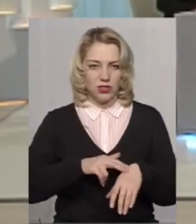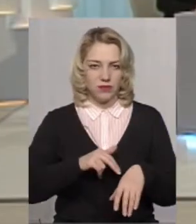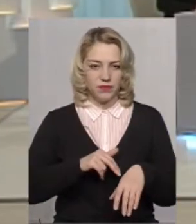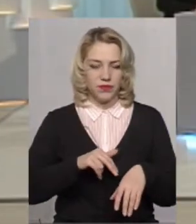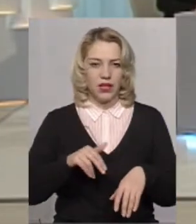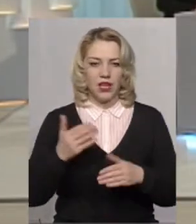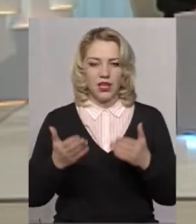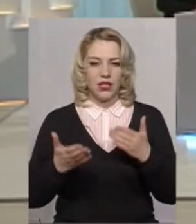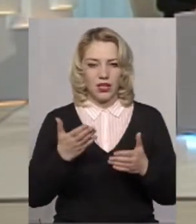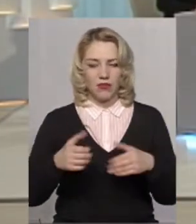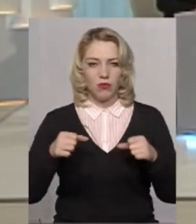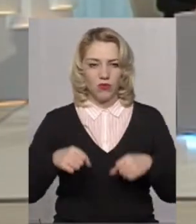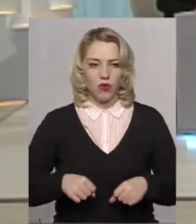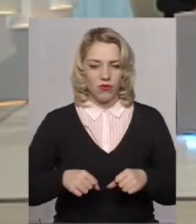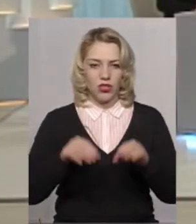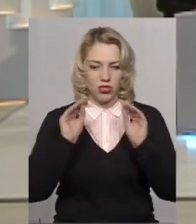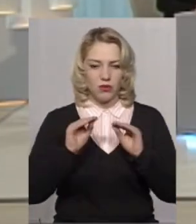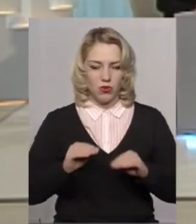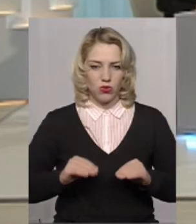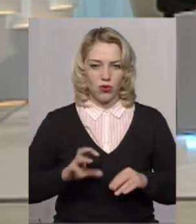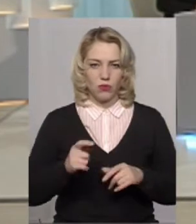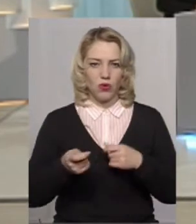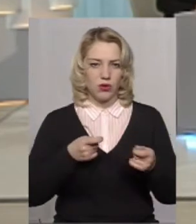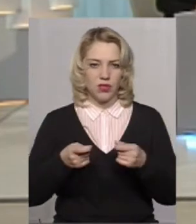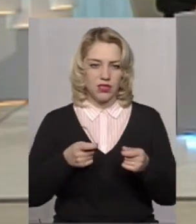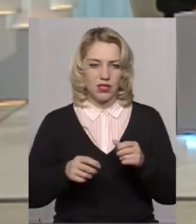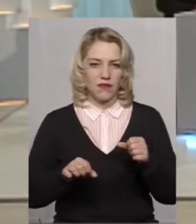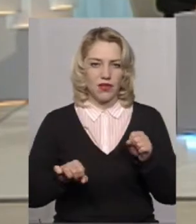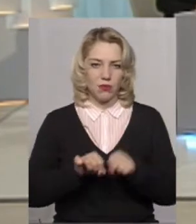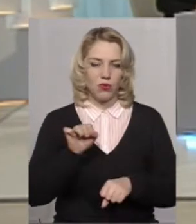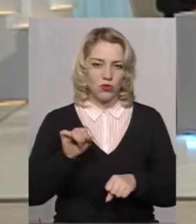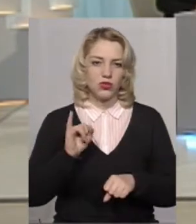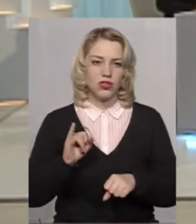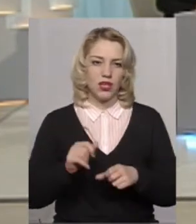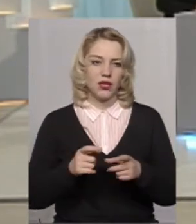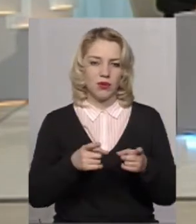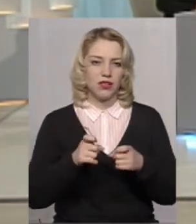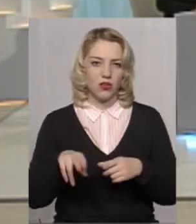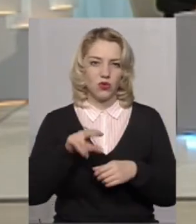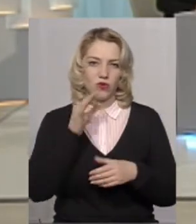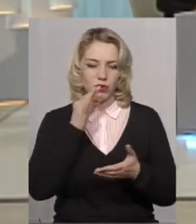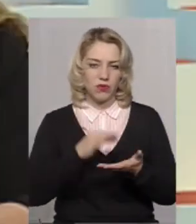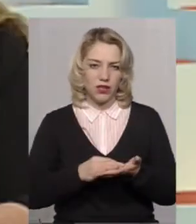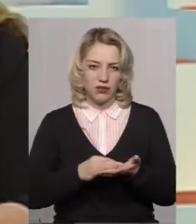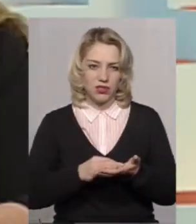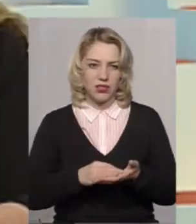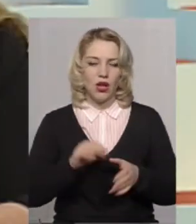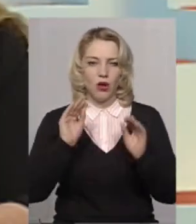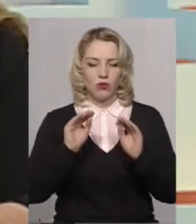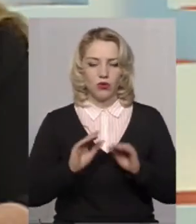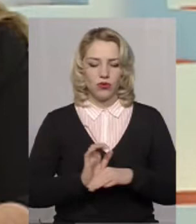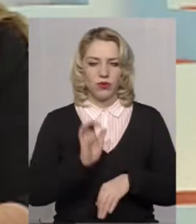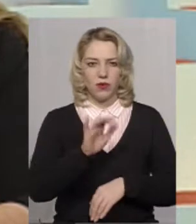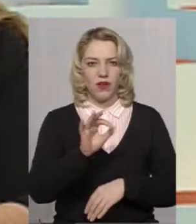поліції, які уповноважені складати протокол про адміністративне правопорушення і притягати в них до відповідальності. Протокол